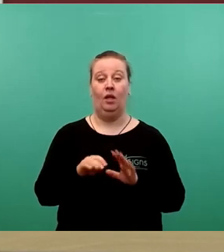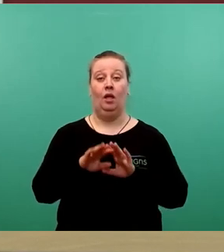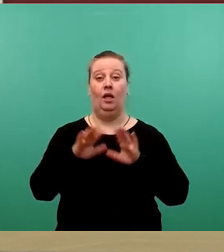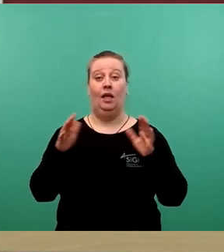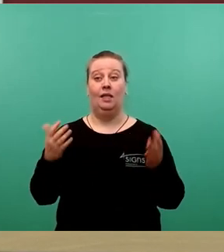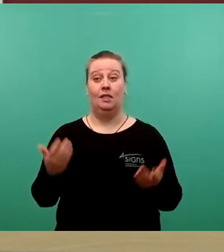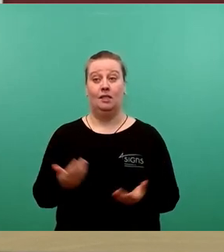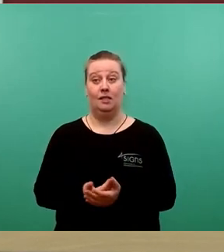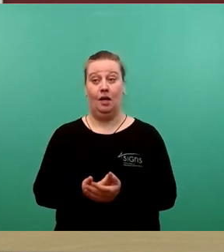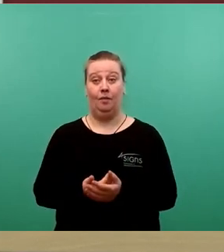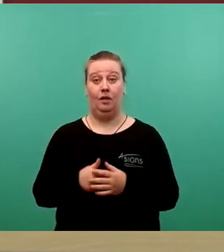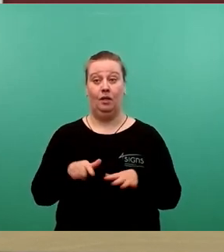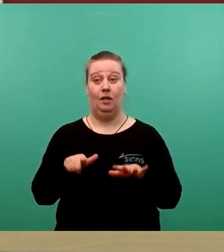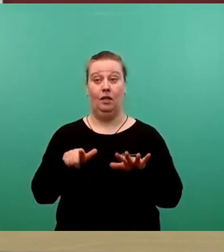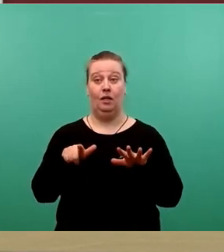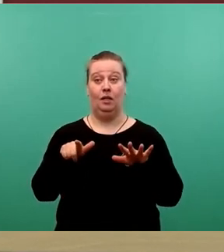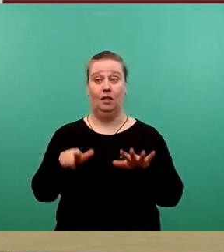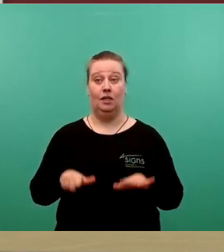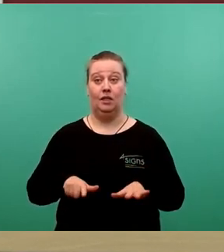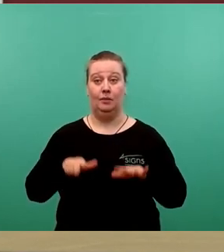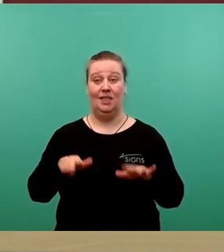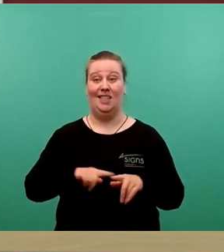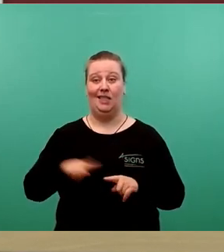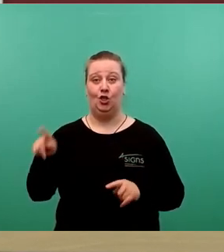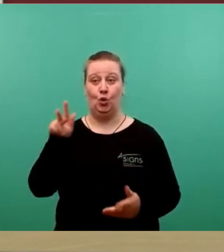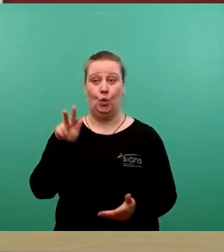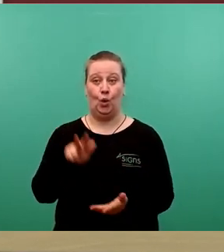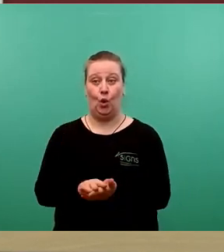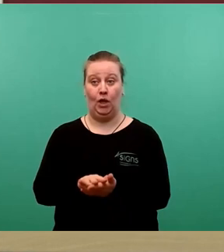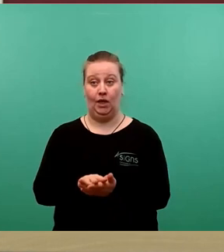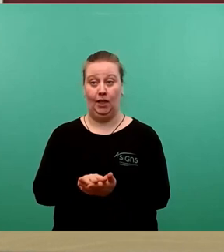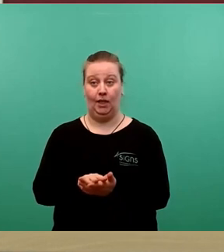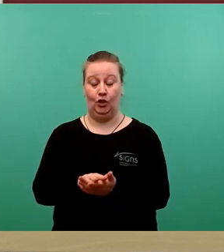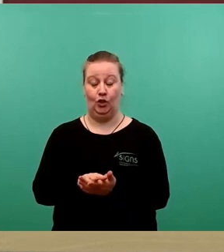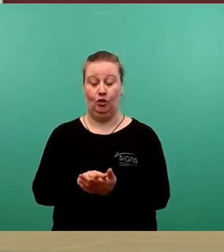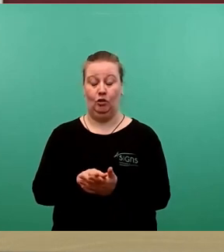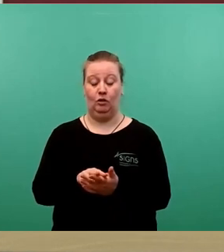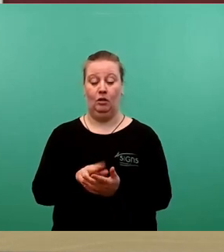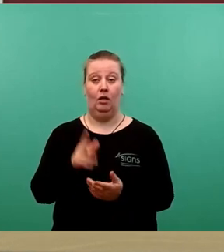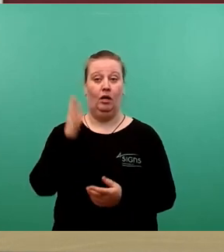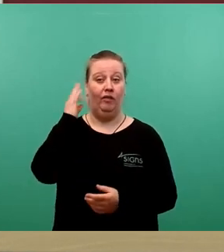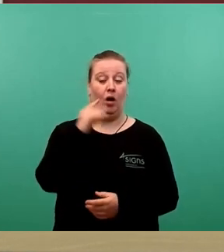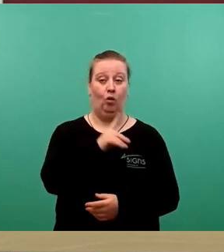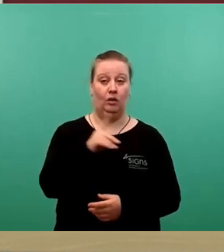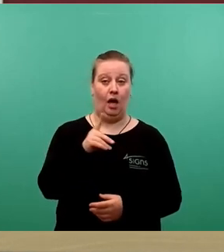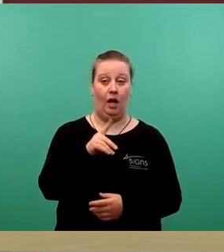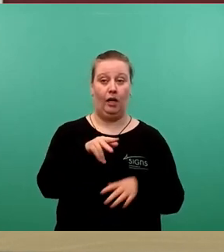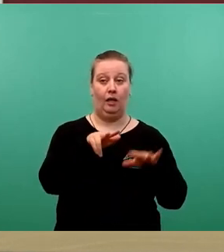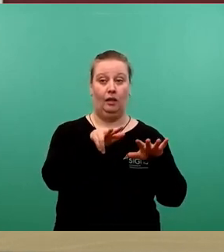17 ungültige Stimmen. Es entfielen auf Frau Dagen 18